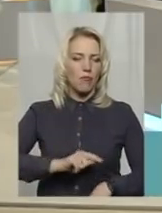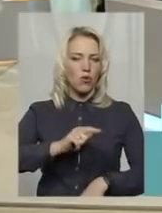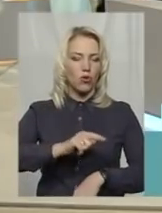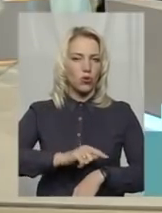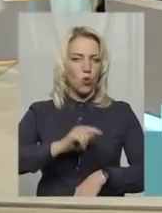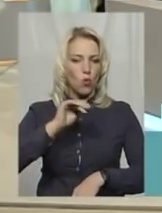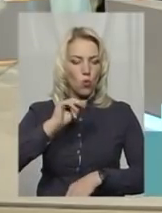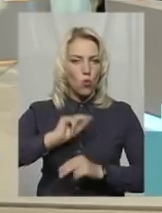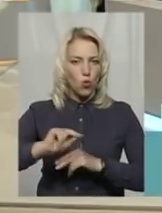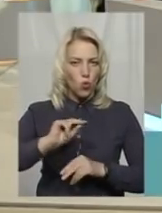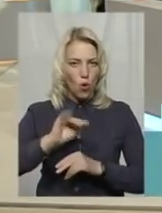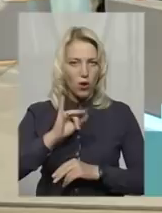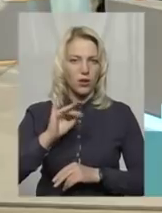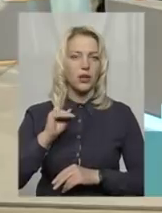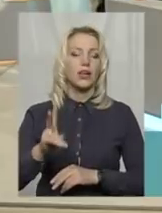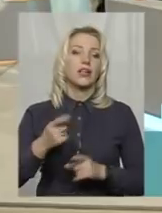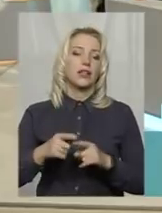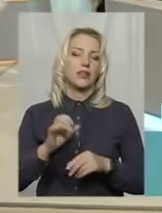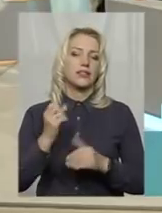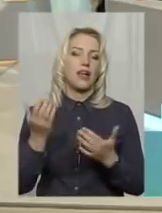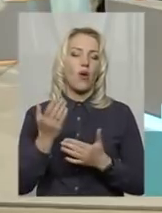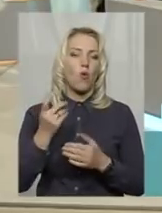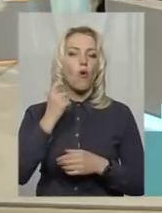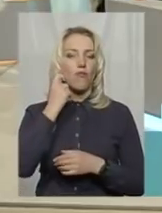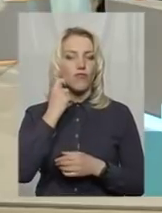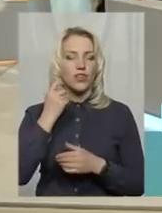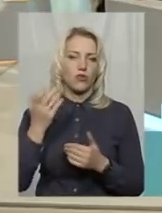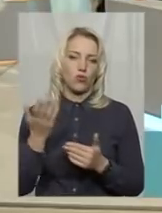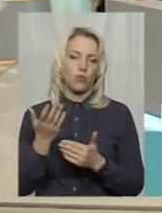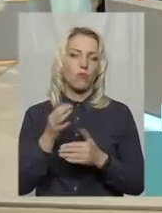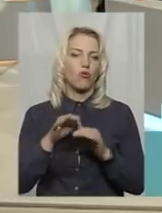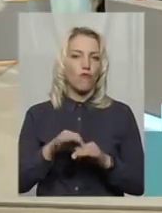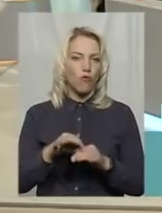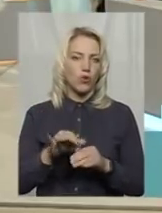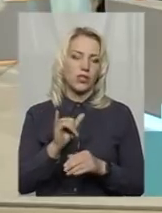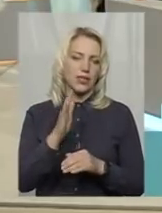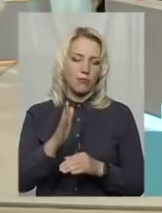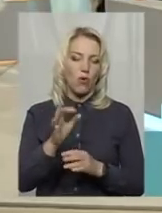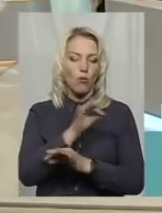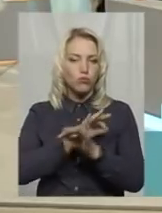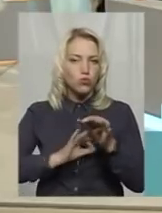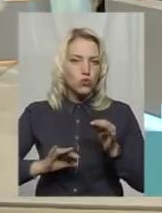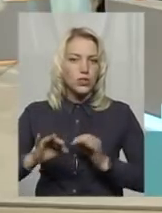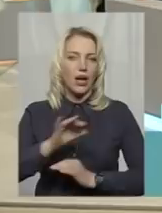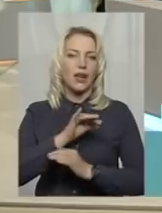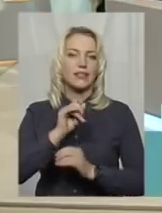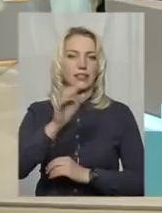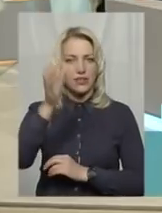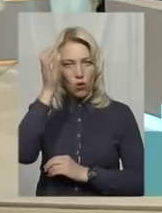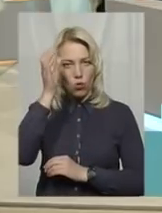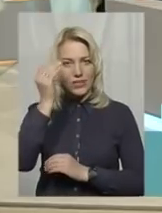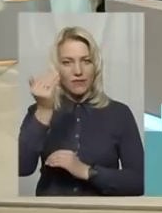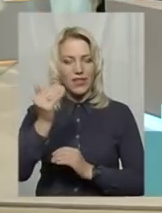з якого віку це проводити. Зараз обсуждається з освітянами.